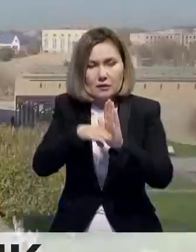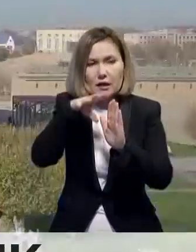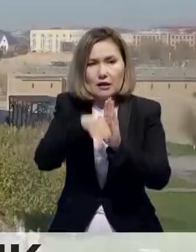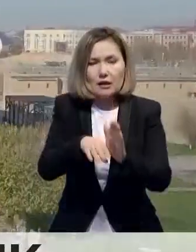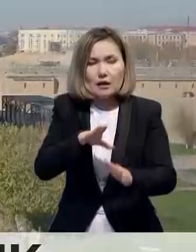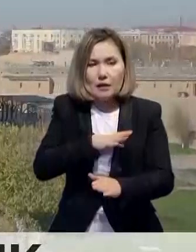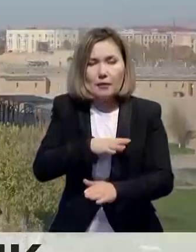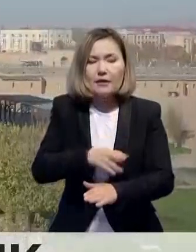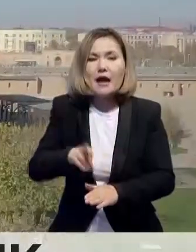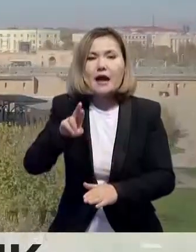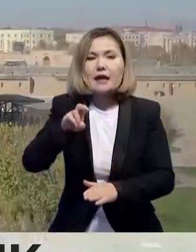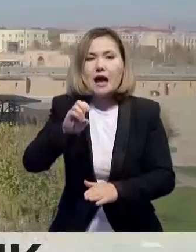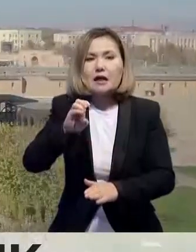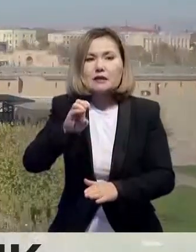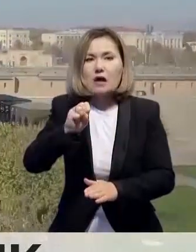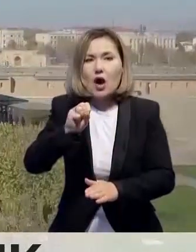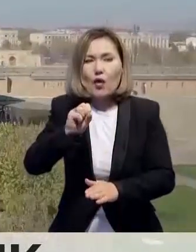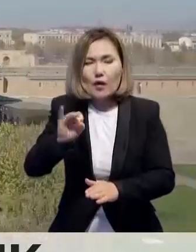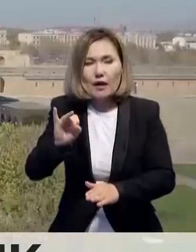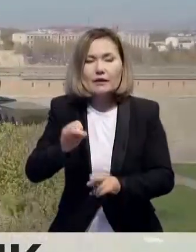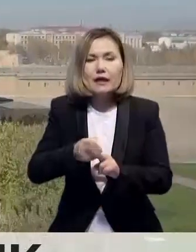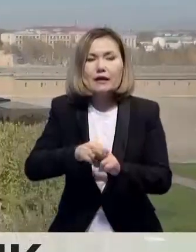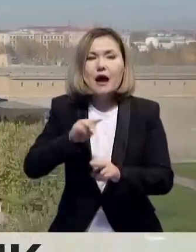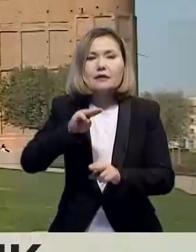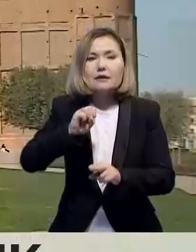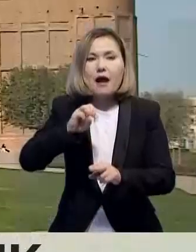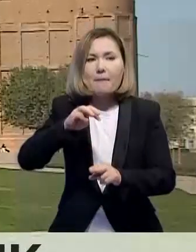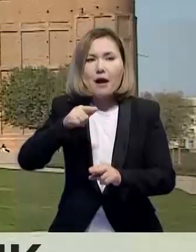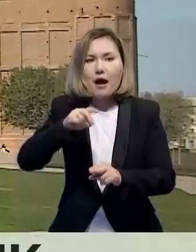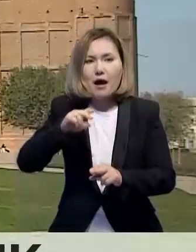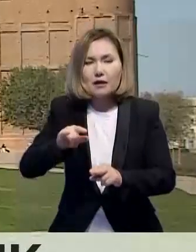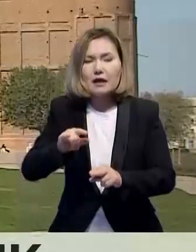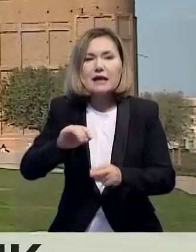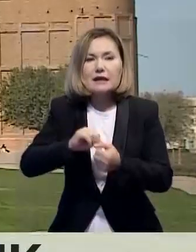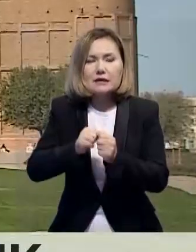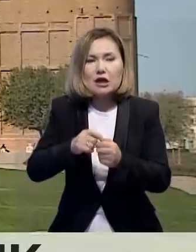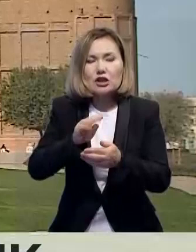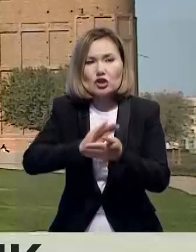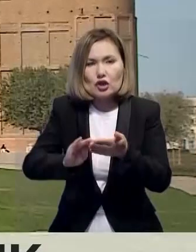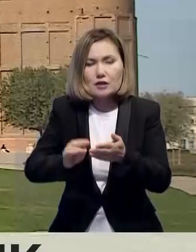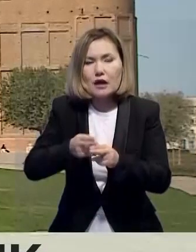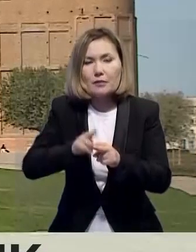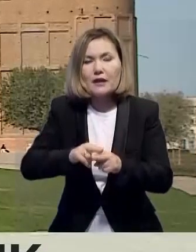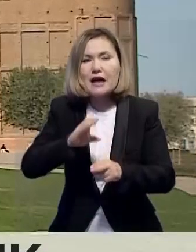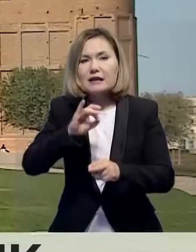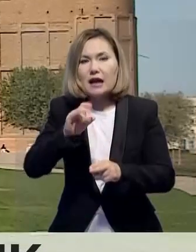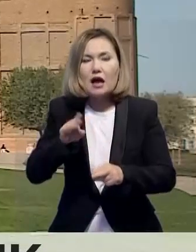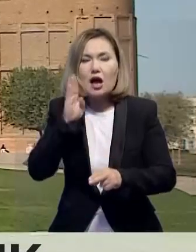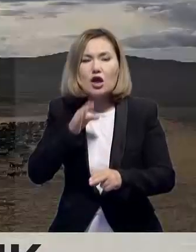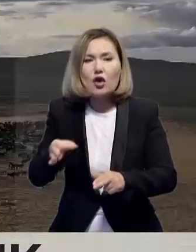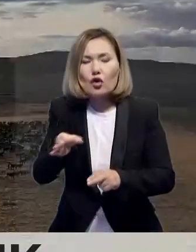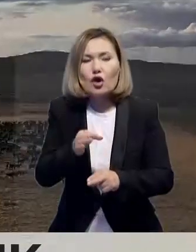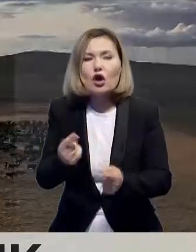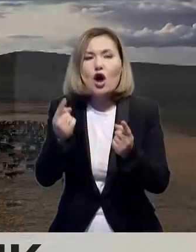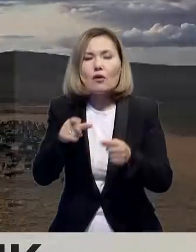Қожақмет ясса үйгесенесі, тамғалы тастағы жазу, сарарға сол түсті Қазақстанның даласымен көлдөрі және олы жібек